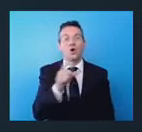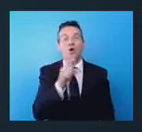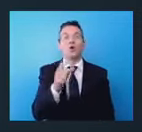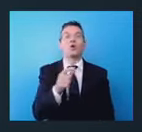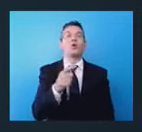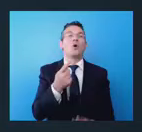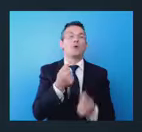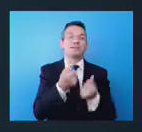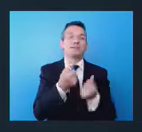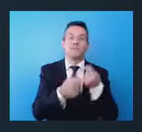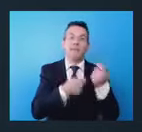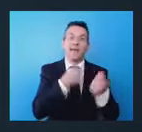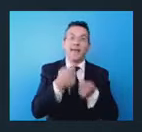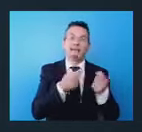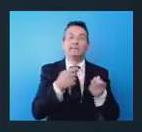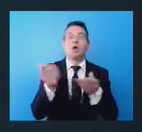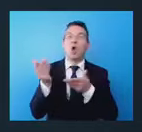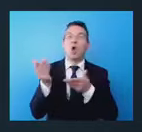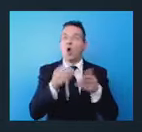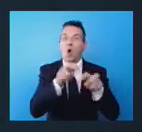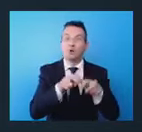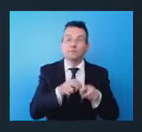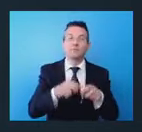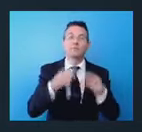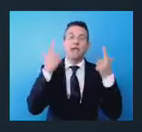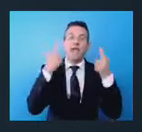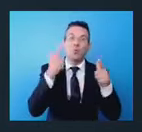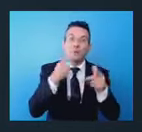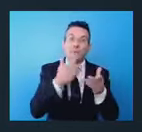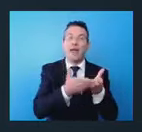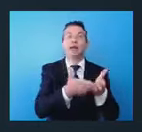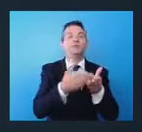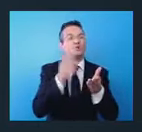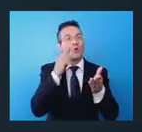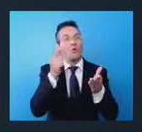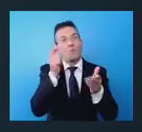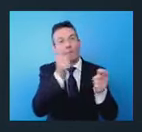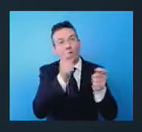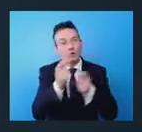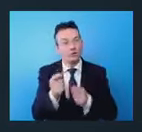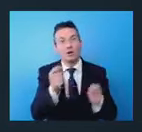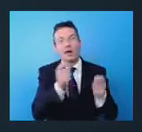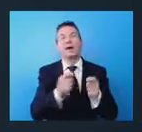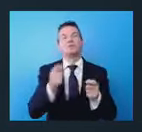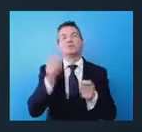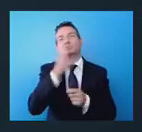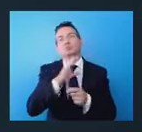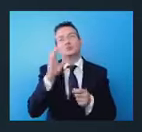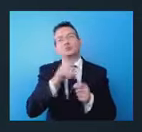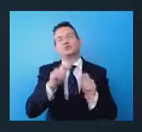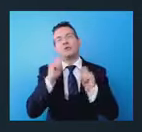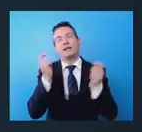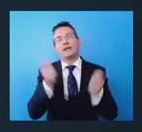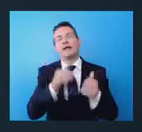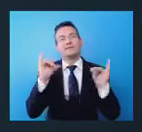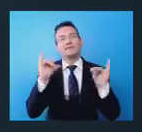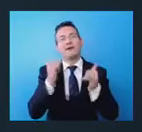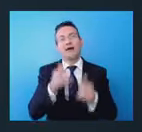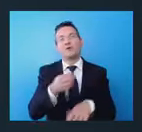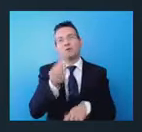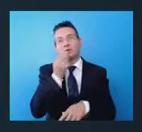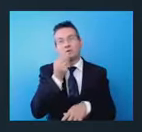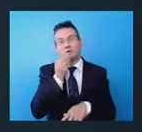servizio di food del beverage, bunkeraggio, accorgenza turistica in generale, svago, ristorazione, sport